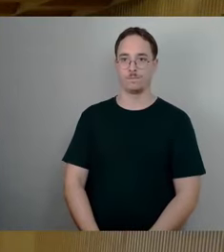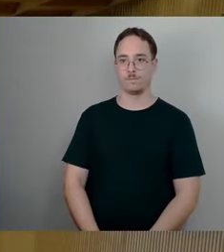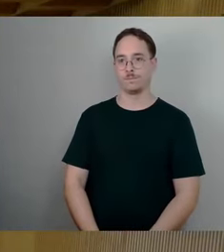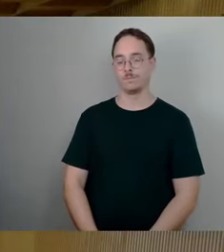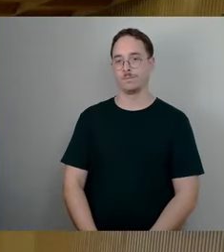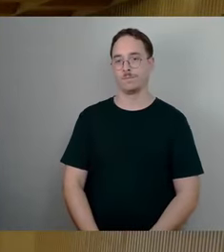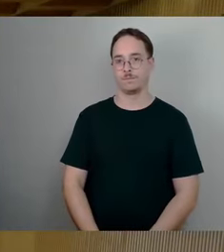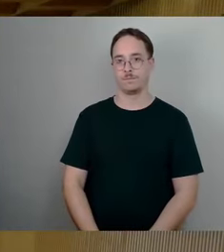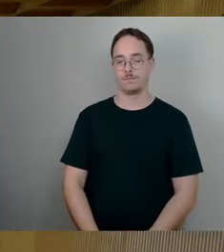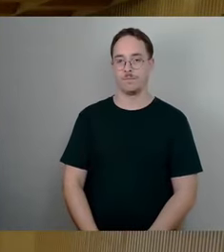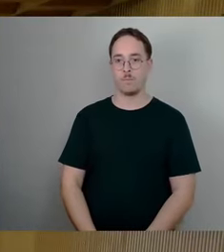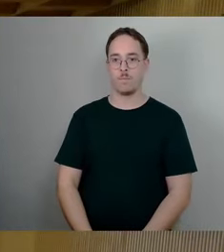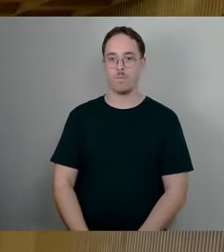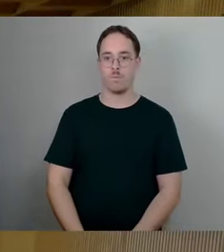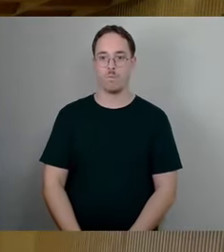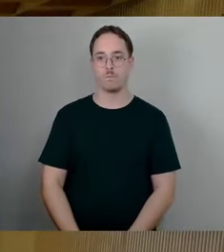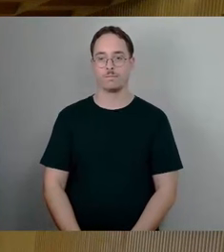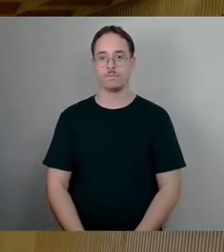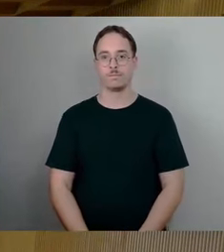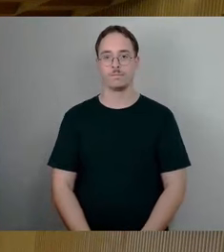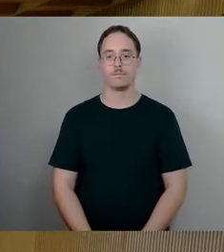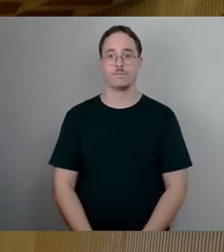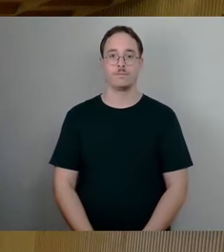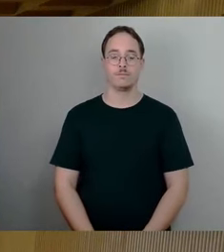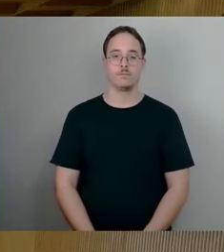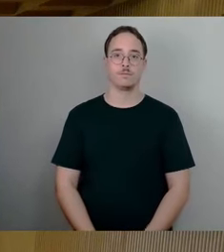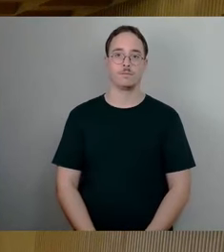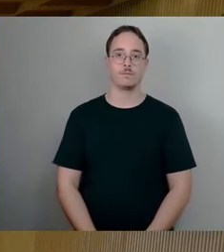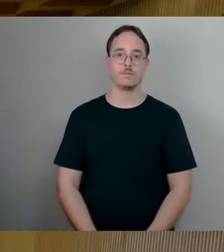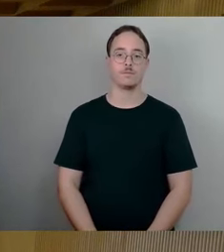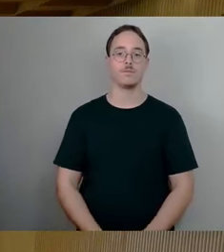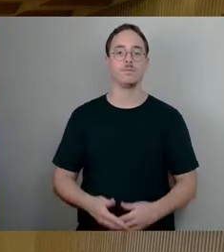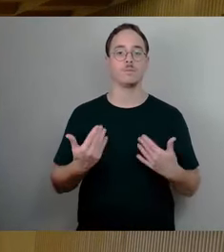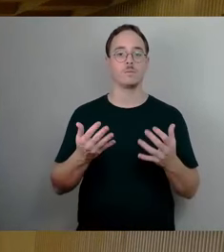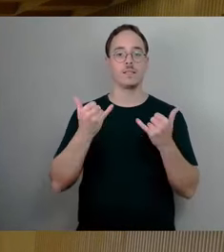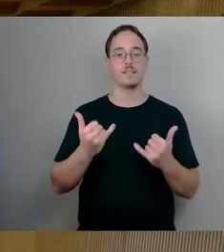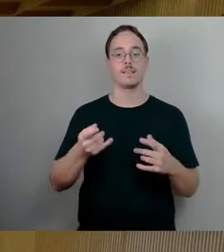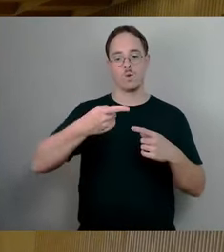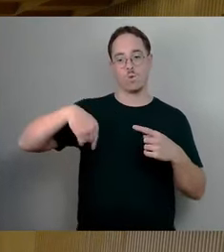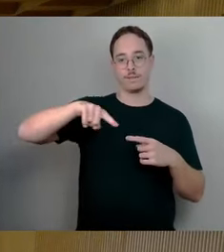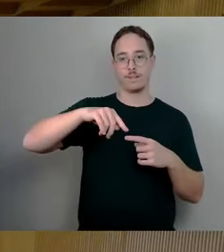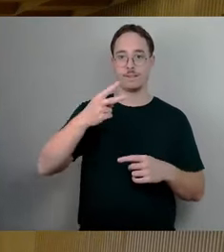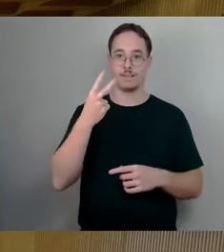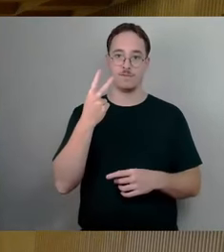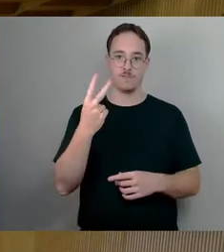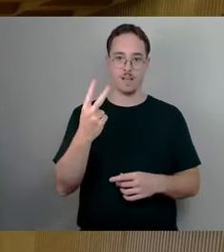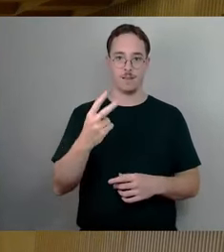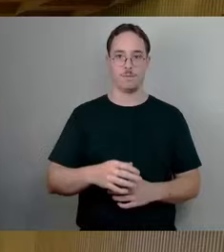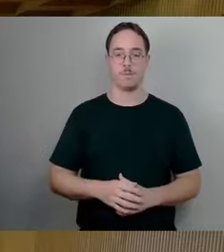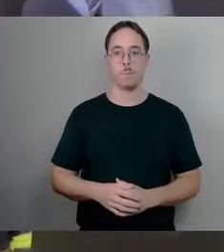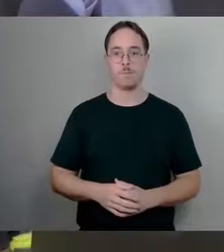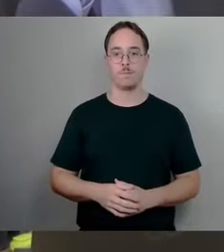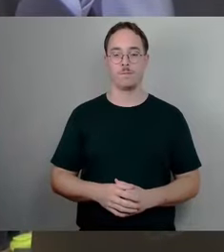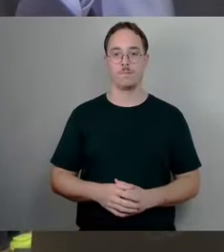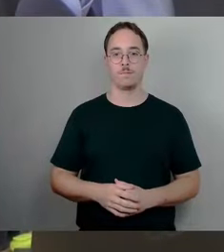So, damit steigen wir ein in die Runde zwei der heutigen Fragestunde